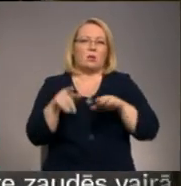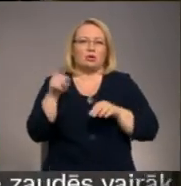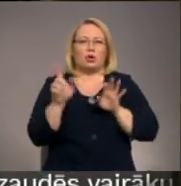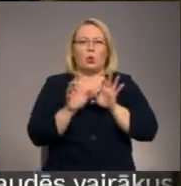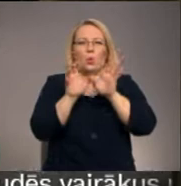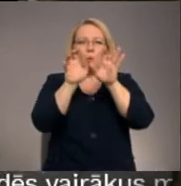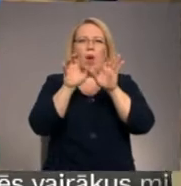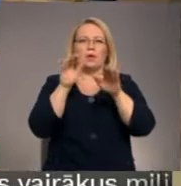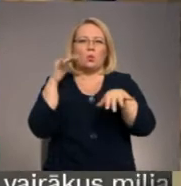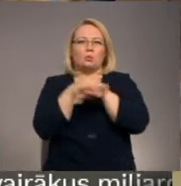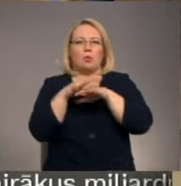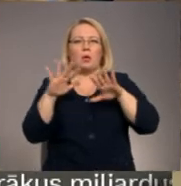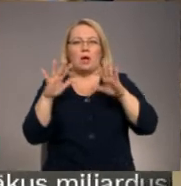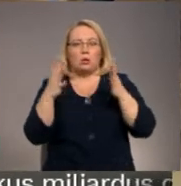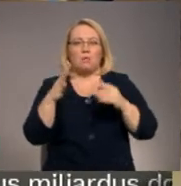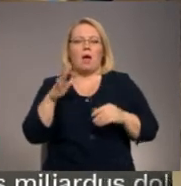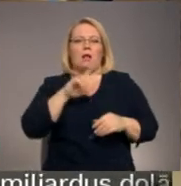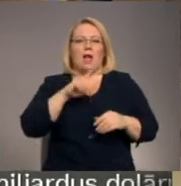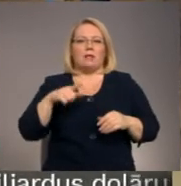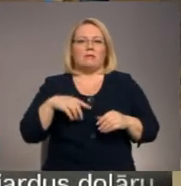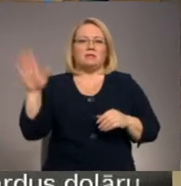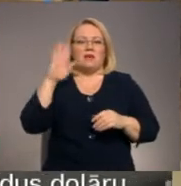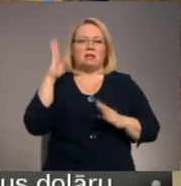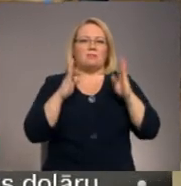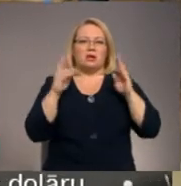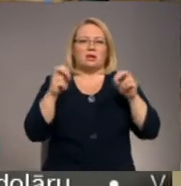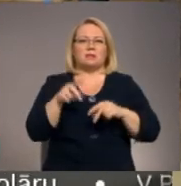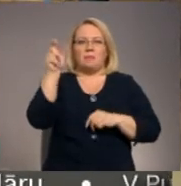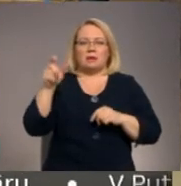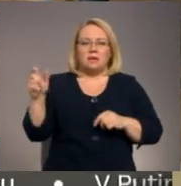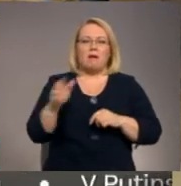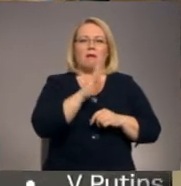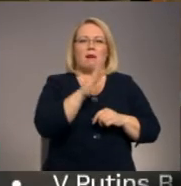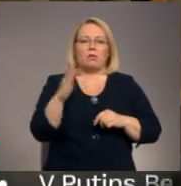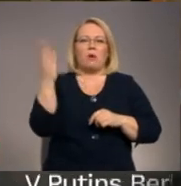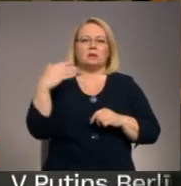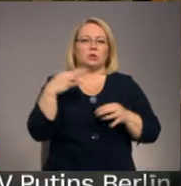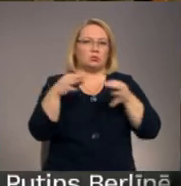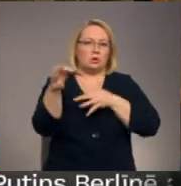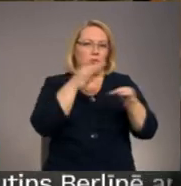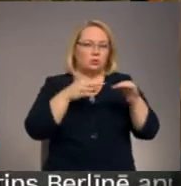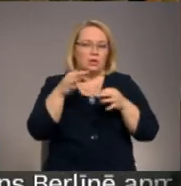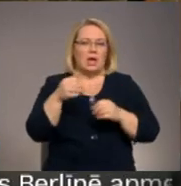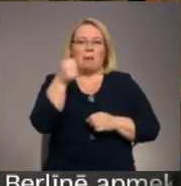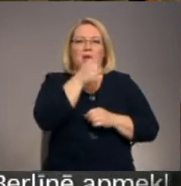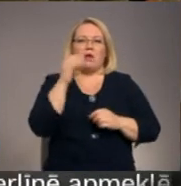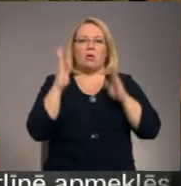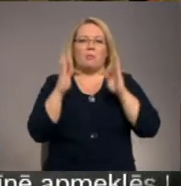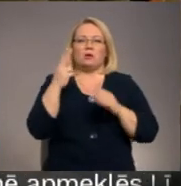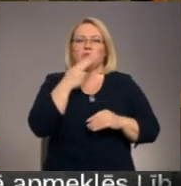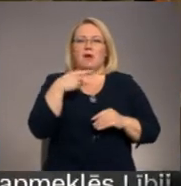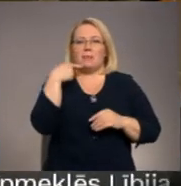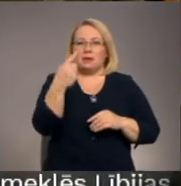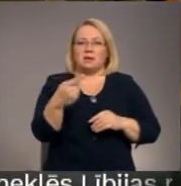izgraužu uzbrukumu gadījumā, Latvijas valsts mežu speciālisti ikvienu aicinājusi diskusiju. Vairāku privāto mežu saimnieki atzina, ka